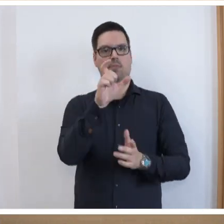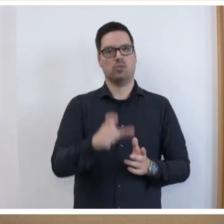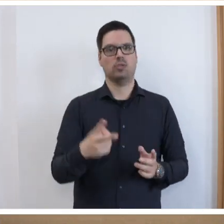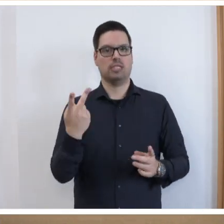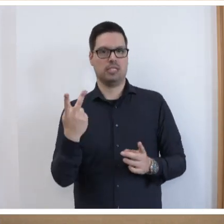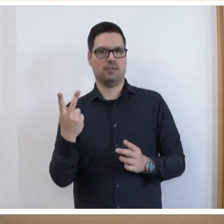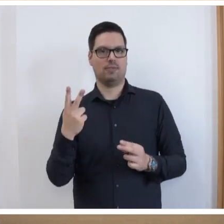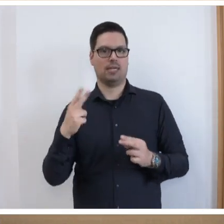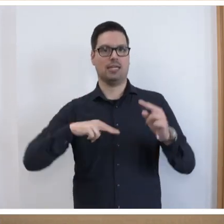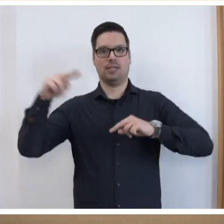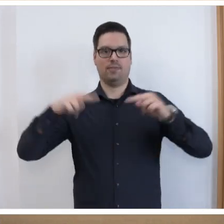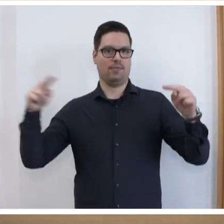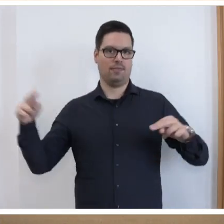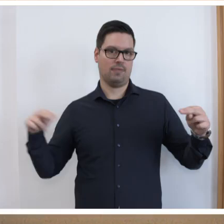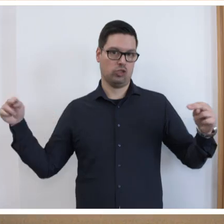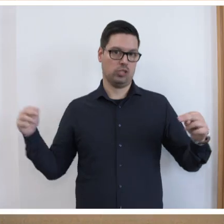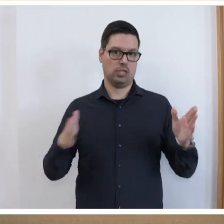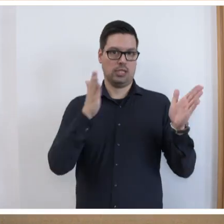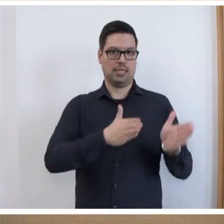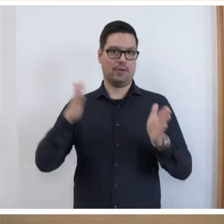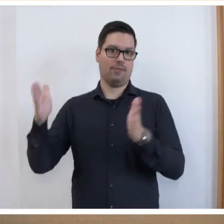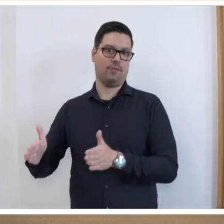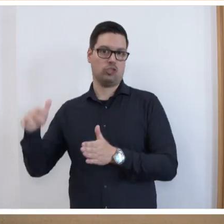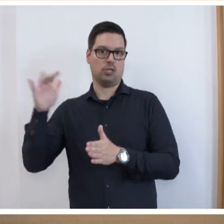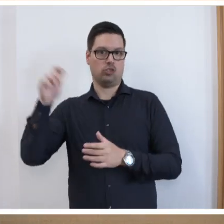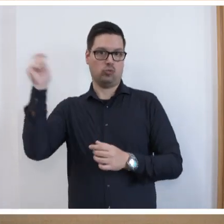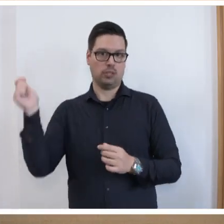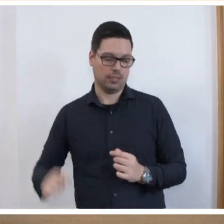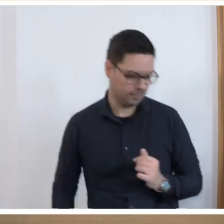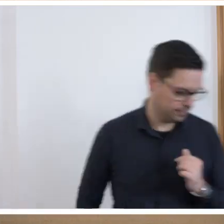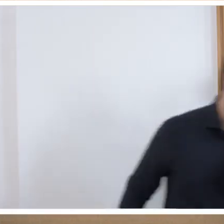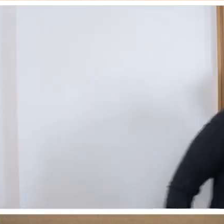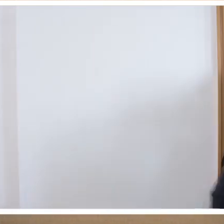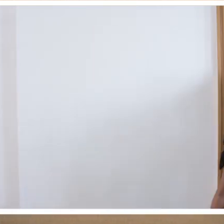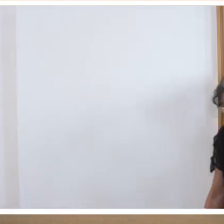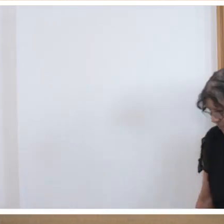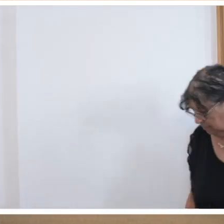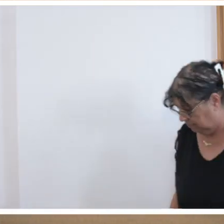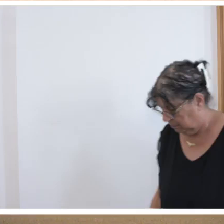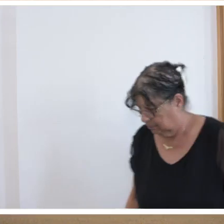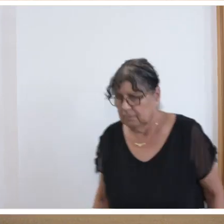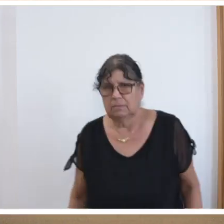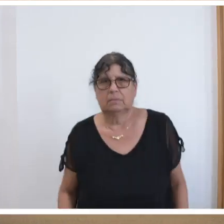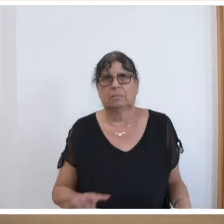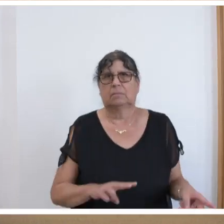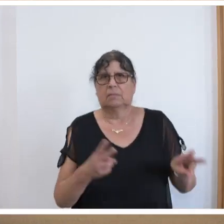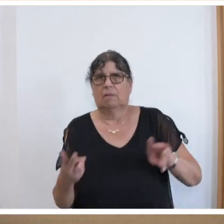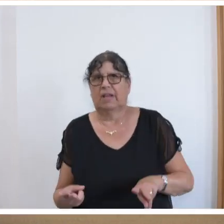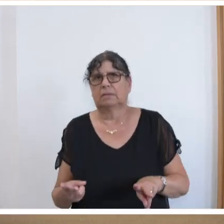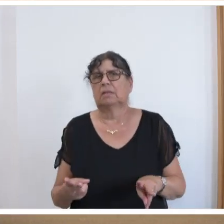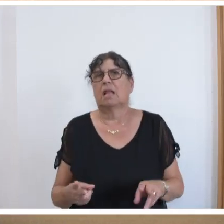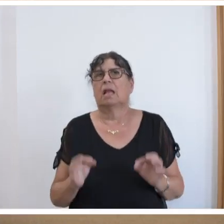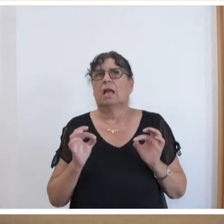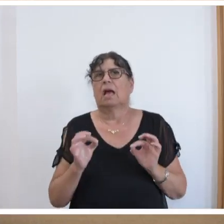differierende Unterrichtsfächer studieren oder erlernen. Der Wechsel zwischen Lehramtstypen,